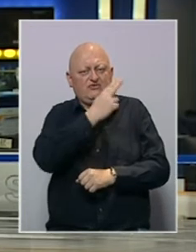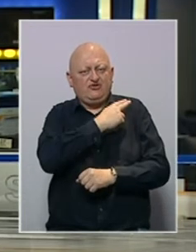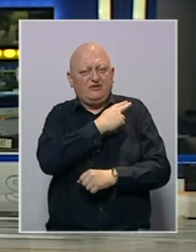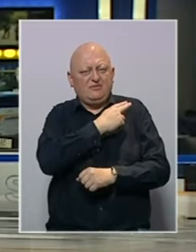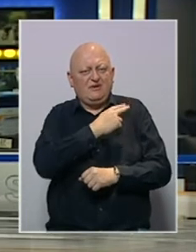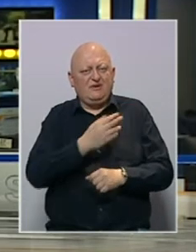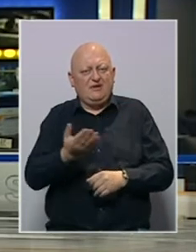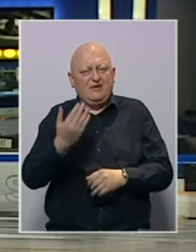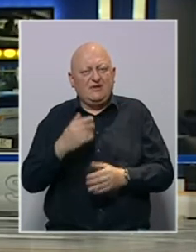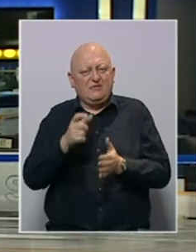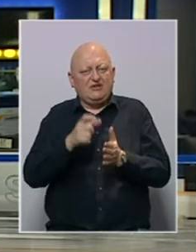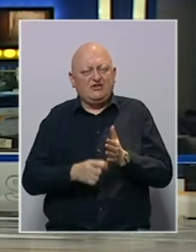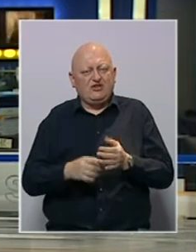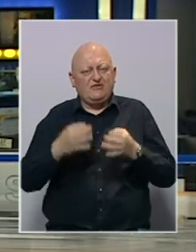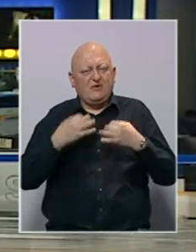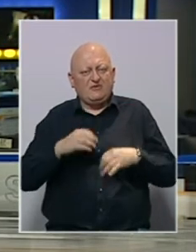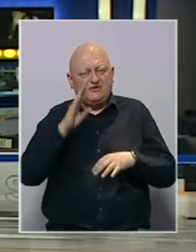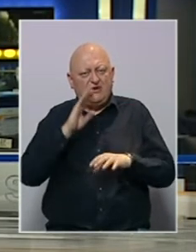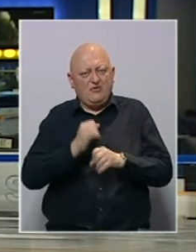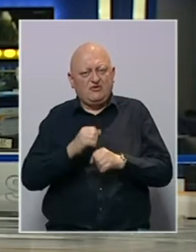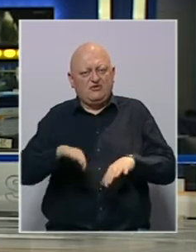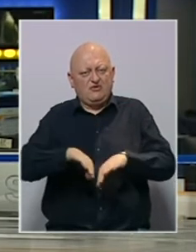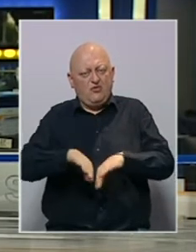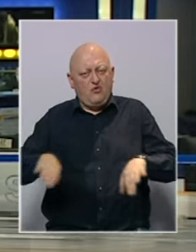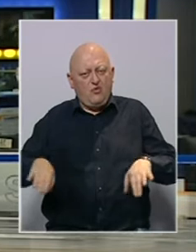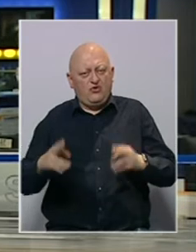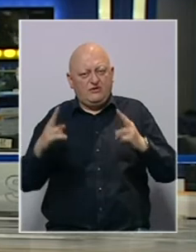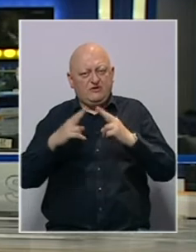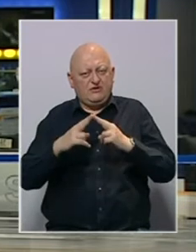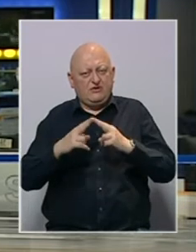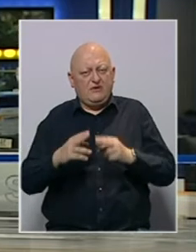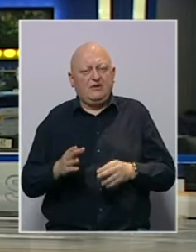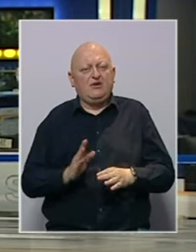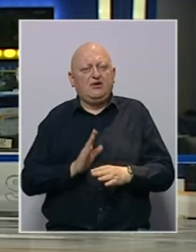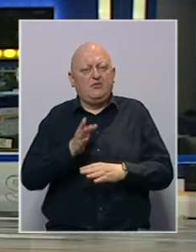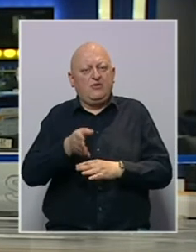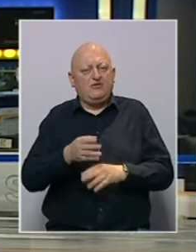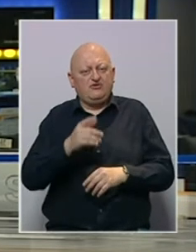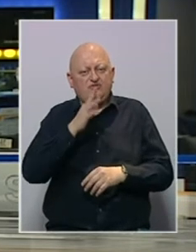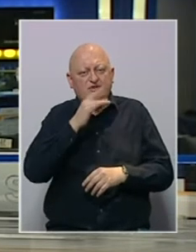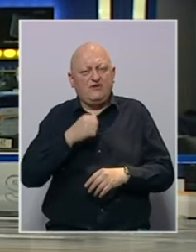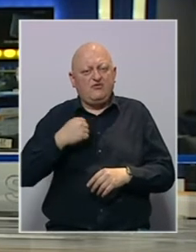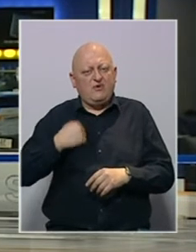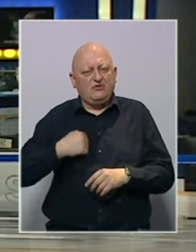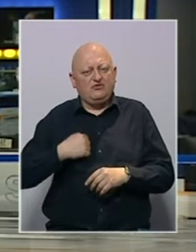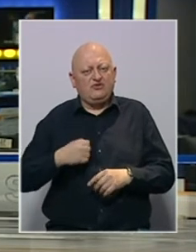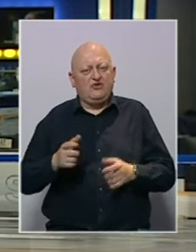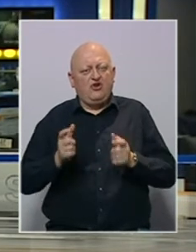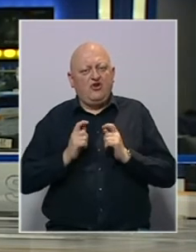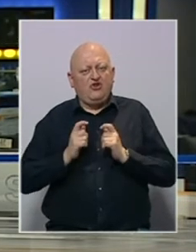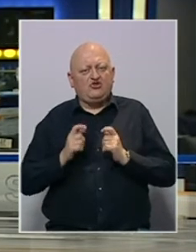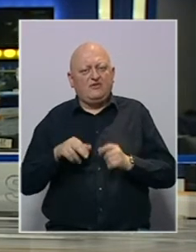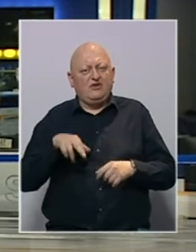dužnostnicima. Najprije sa članovima predsjedništva Bosne i Hercegovine u odvojenim susretima. Boravić je u Saraje, u Banja Luci.